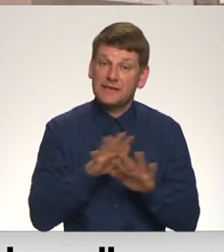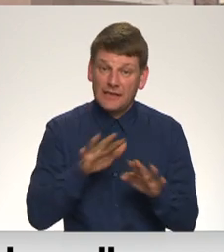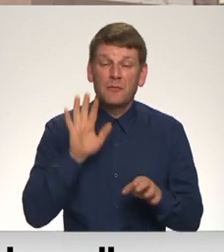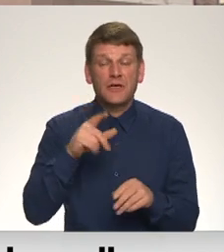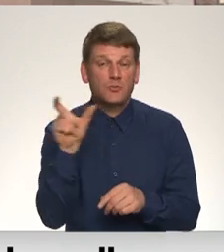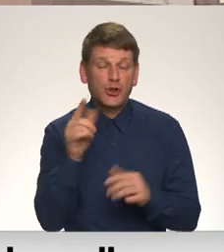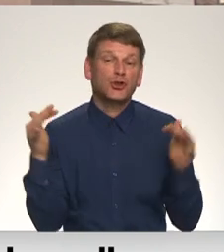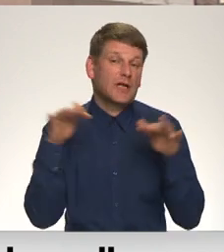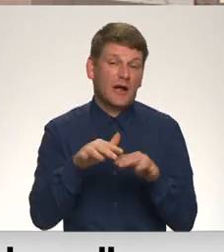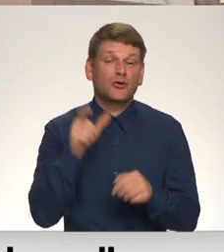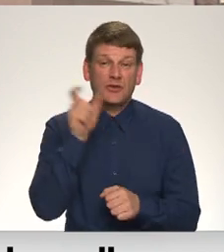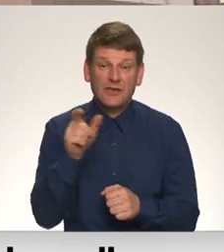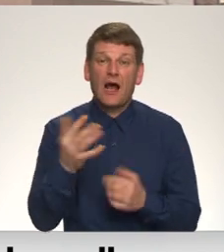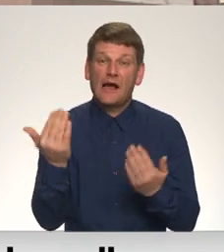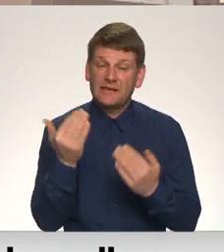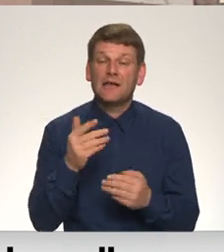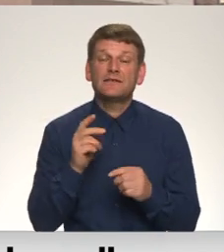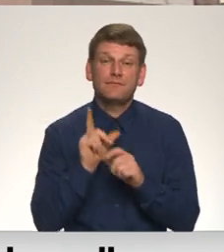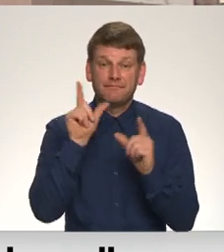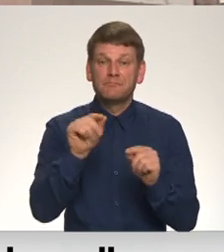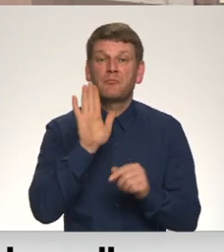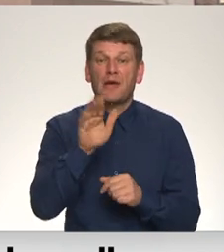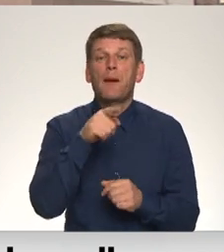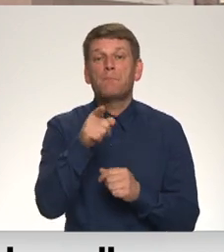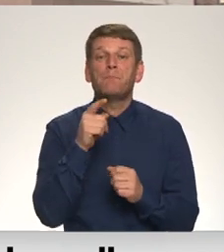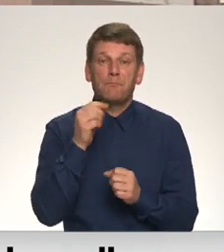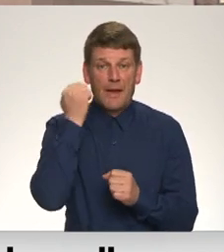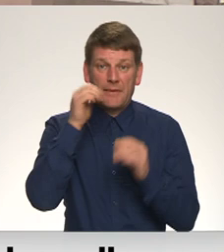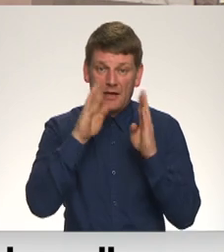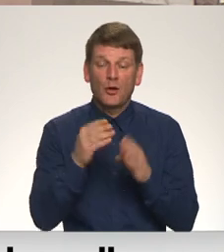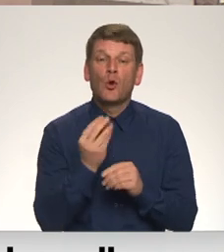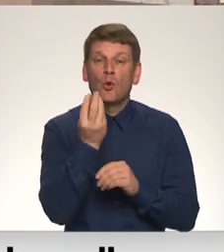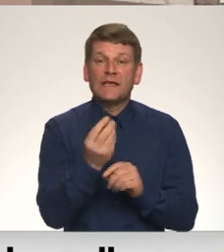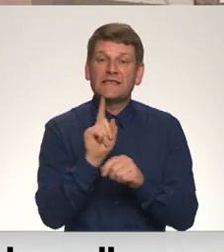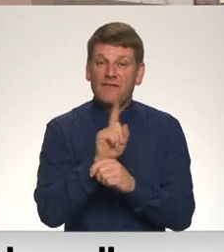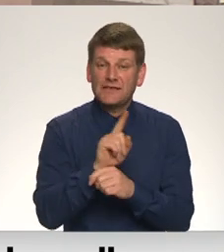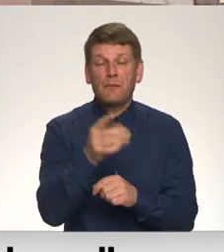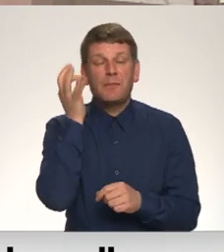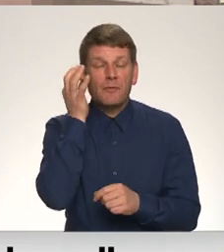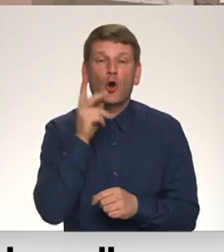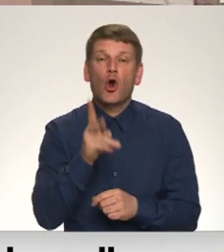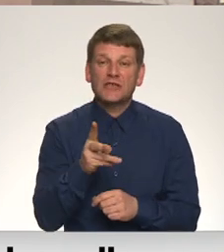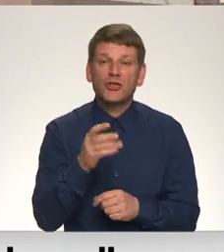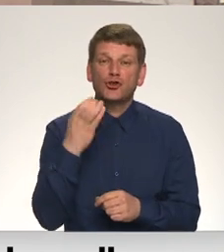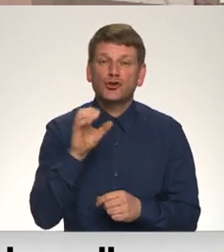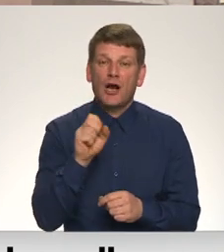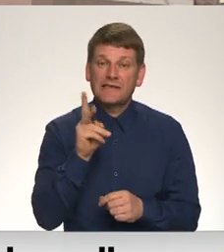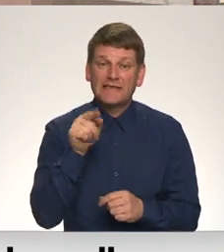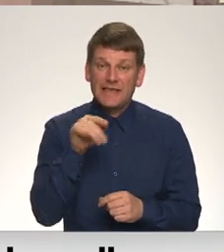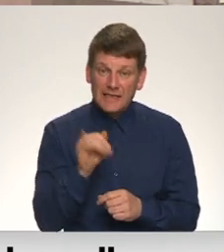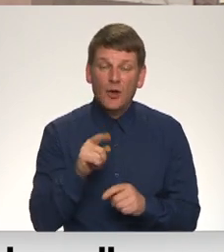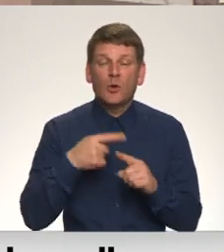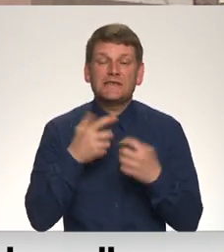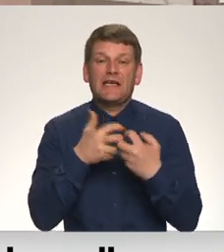arī sanākošie cilvēki tiks aicināti dzoties pie piemenekļa un nolikt svecītas, pieminot gan Konstantīnu Čaksti un viņa cīņa biedrus no